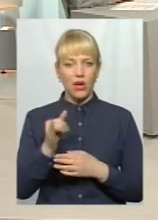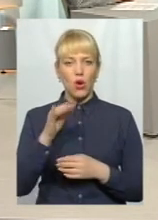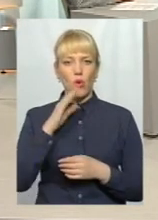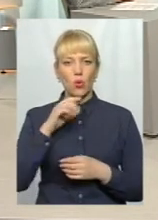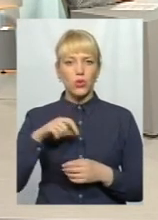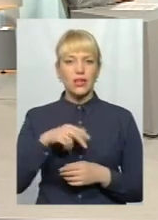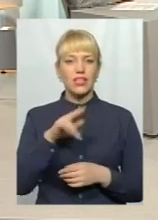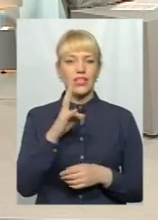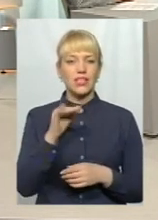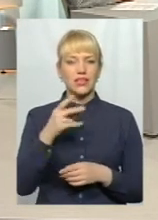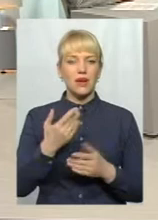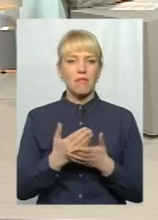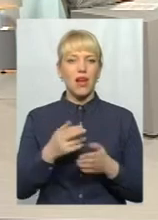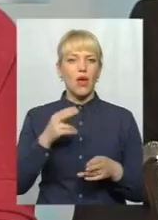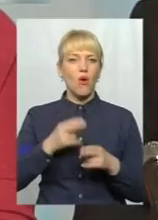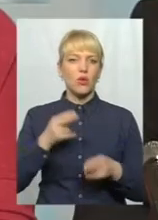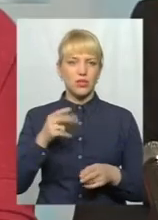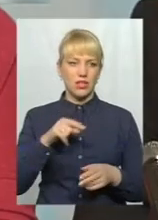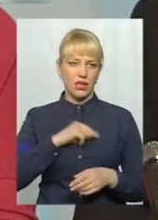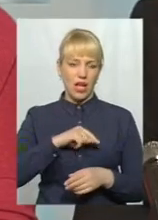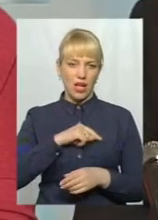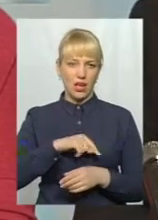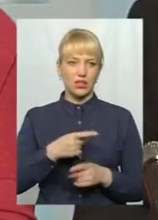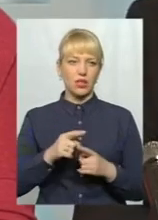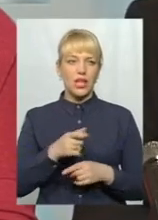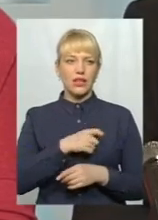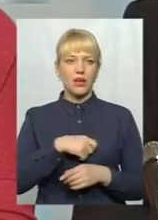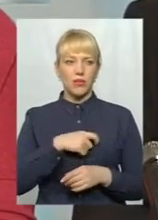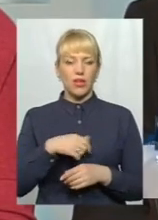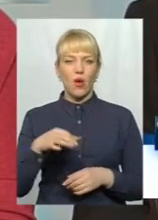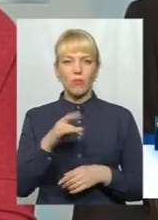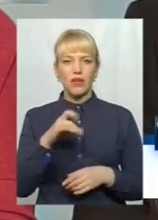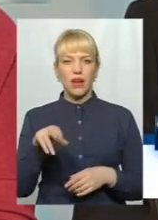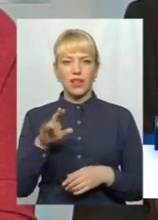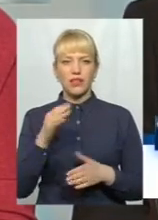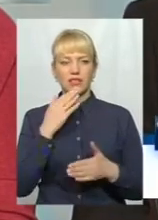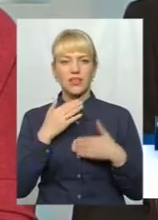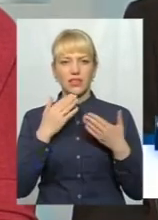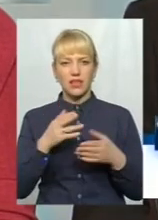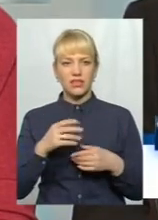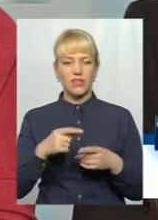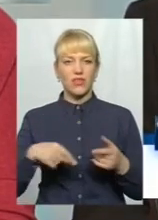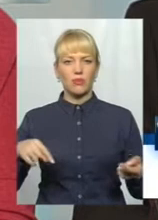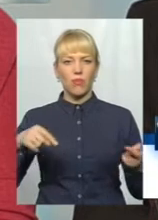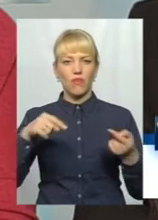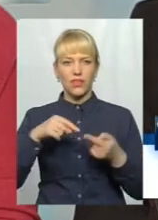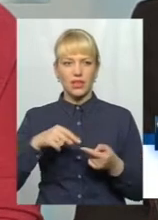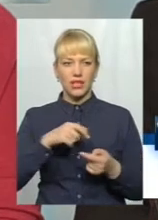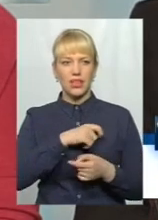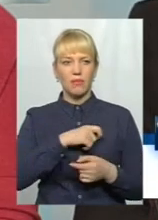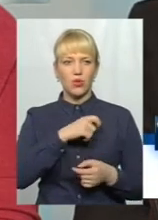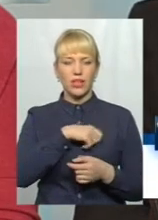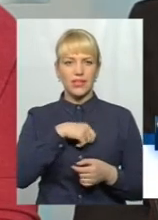має дуже гострий характер, тому що, я знову ж таки кажу, і депутати обласної ради зверталися з відповідними депутатськими запитами саме, що